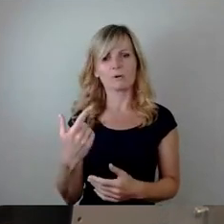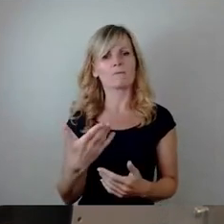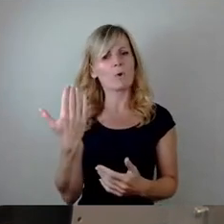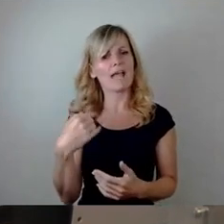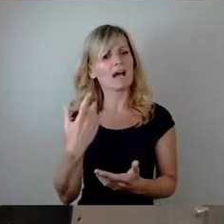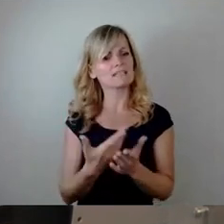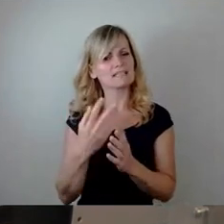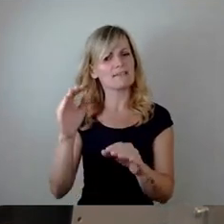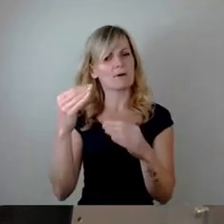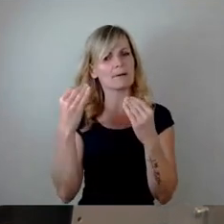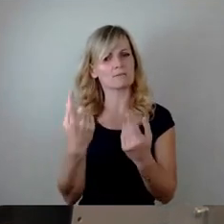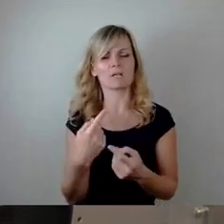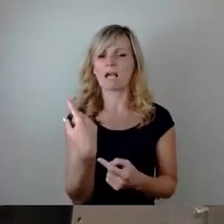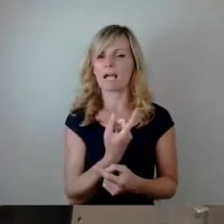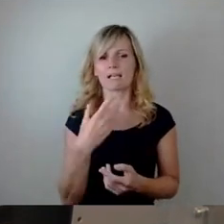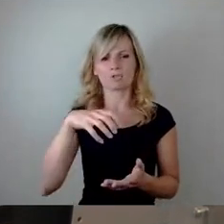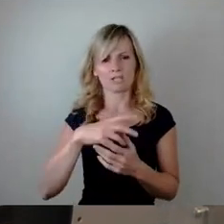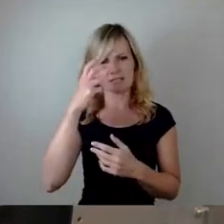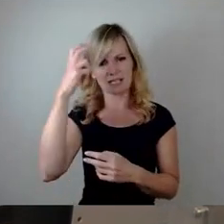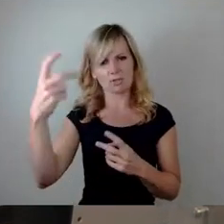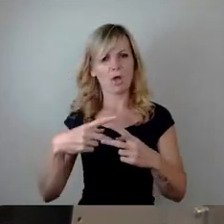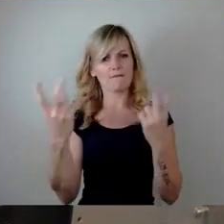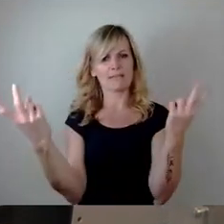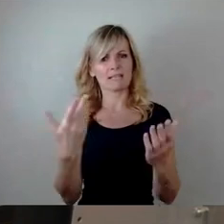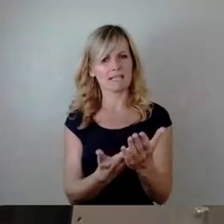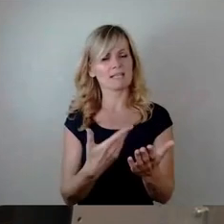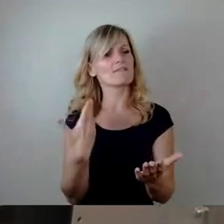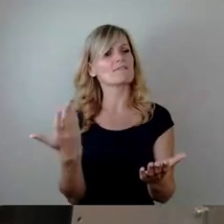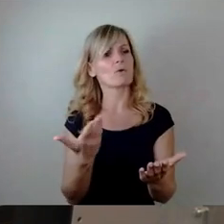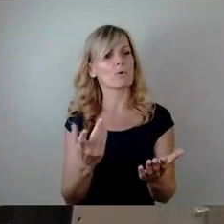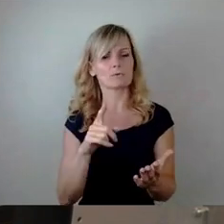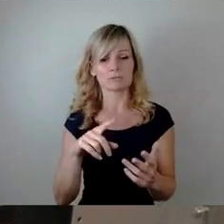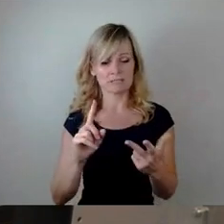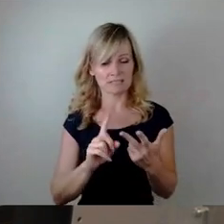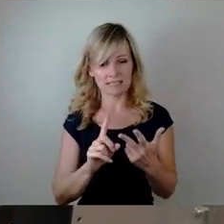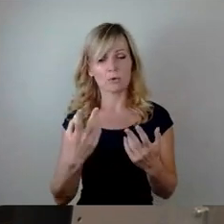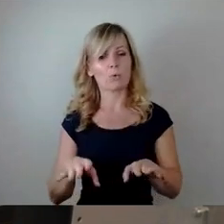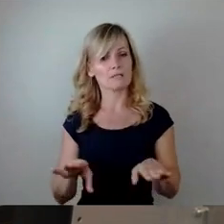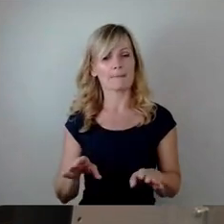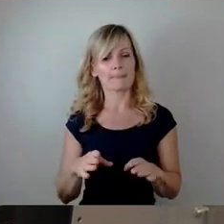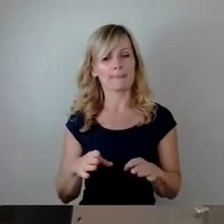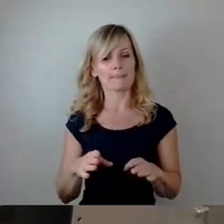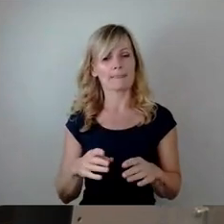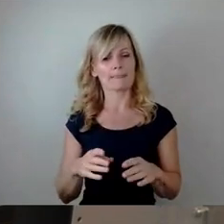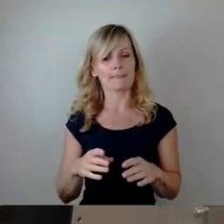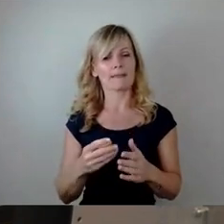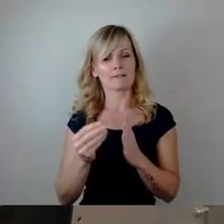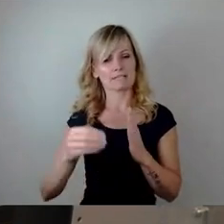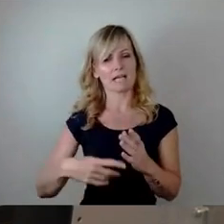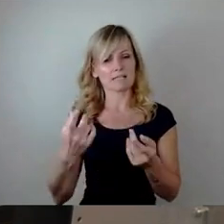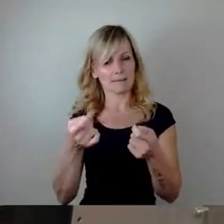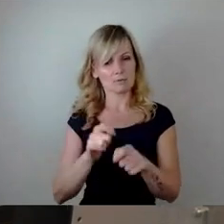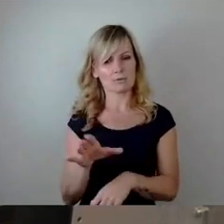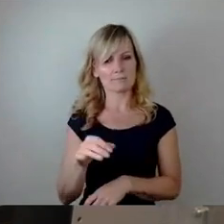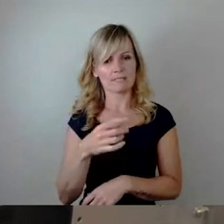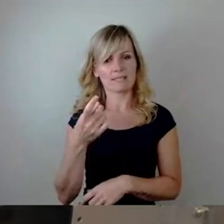allen Stadträten bzw. öffentlich zugänglich gemacht? Und drittens, die Grundlage für den Vertragsabschluss mit der DVB erfolgte auf der